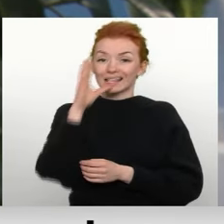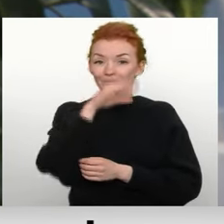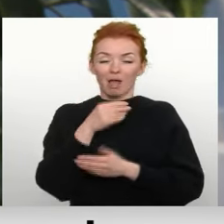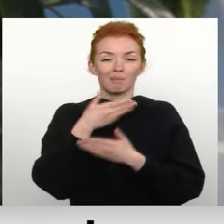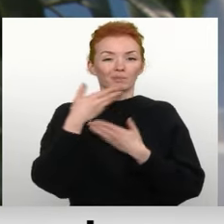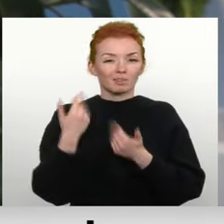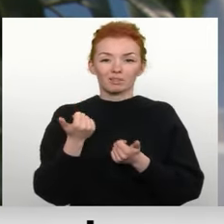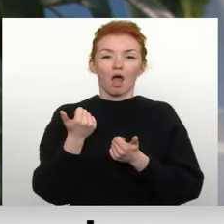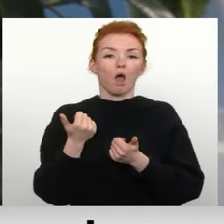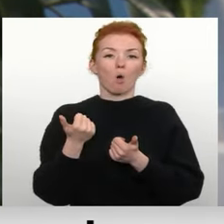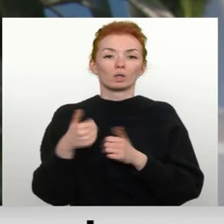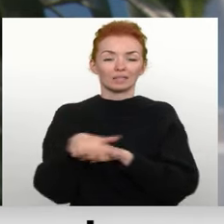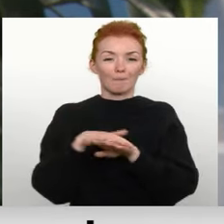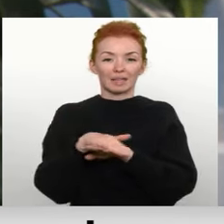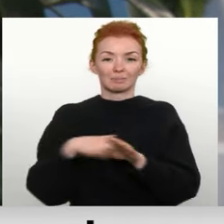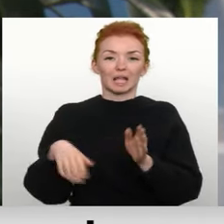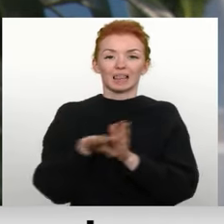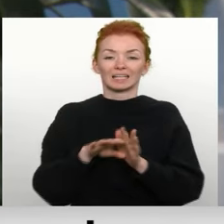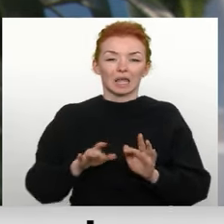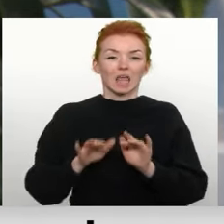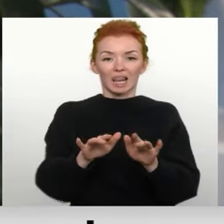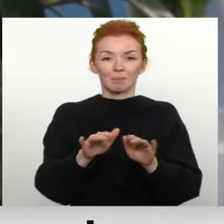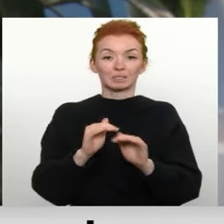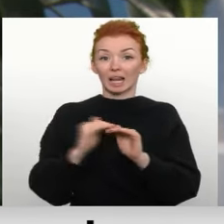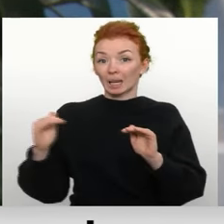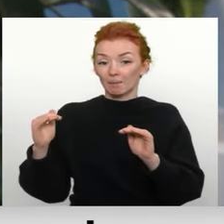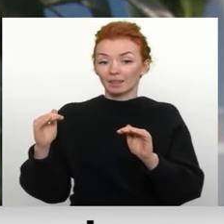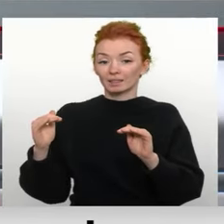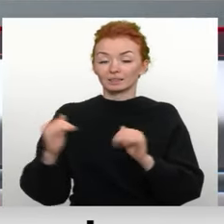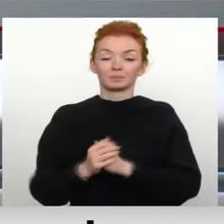pats kvalificētākais sabiedrības līdzdalības, no tāds līmenis.